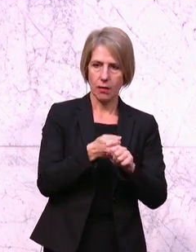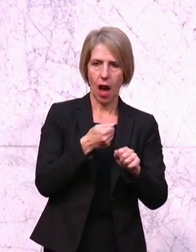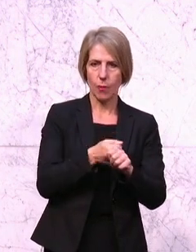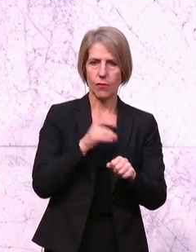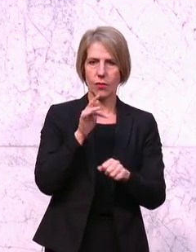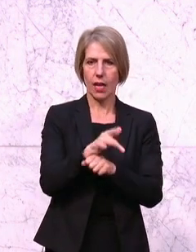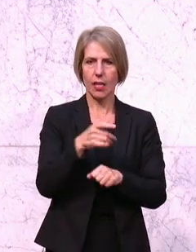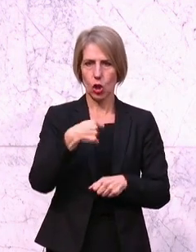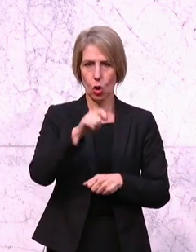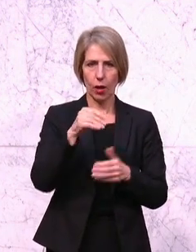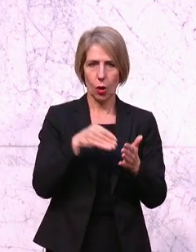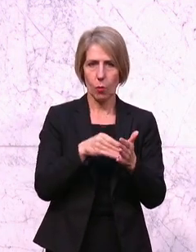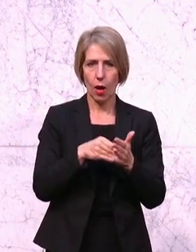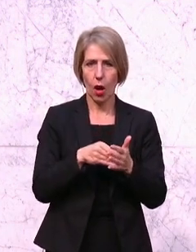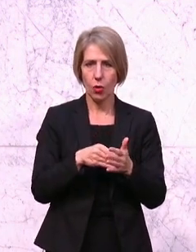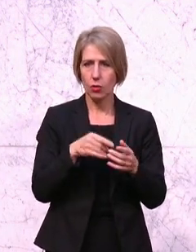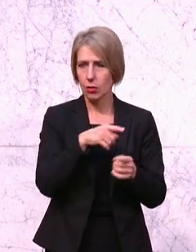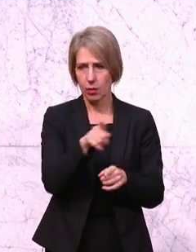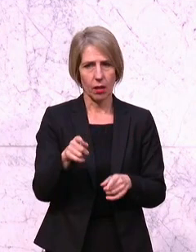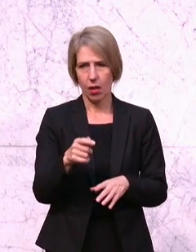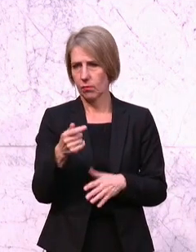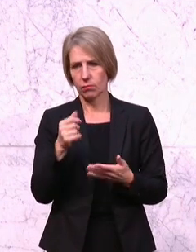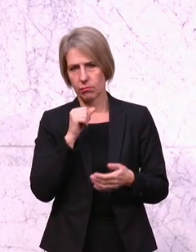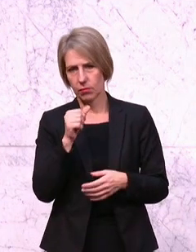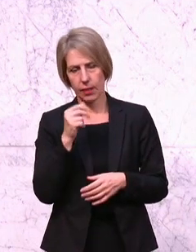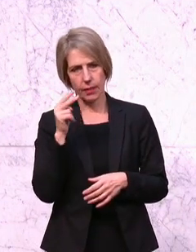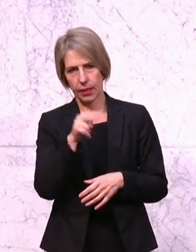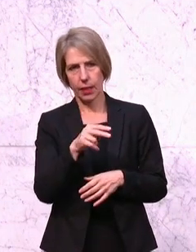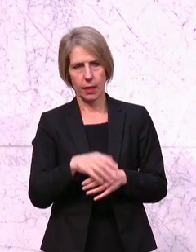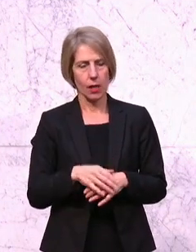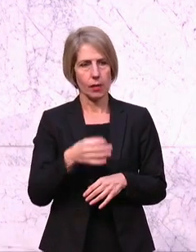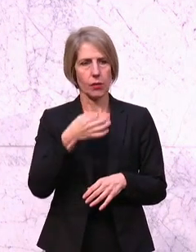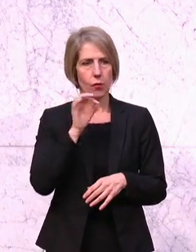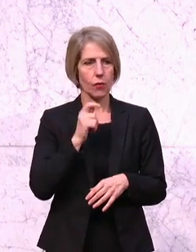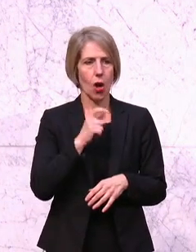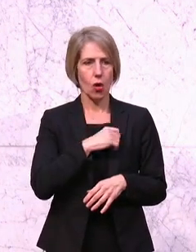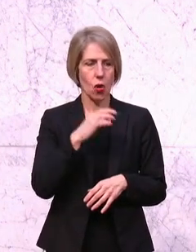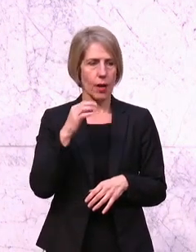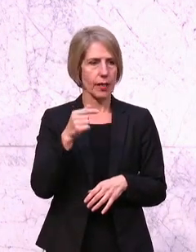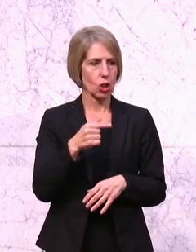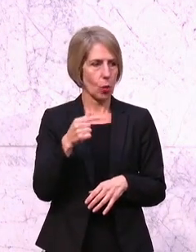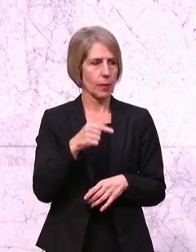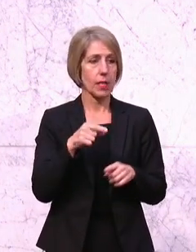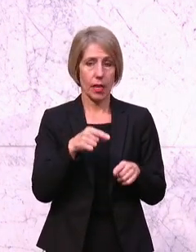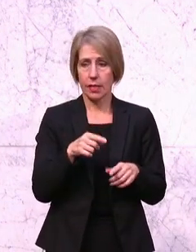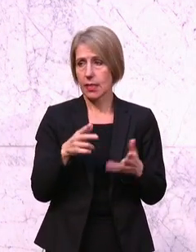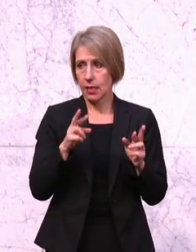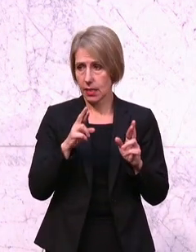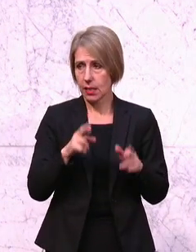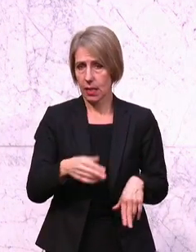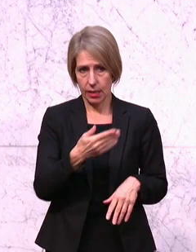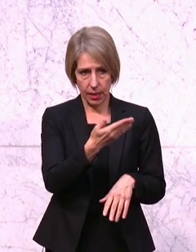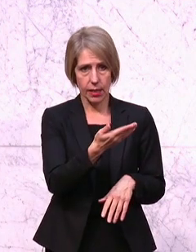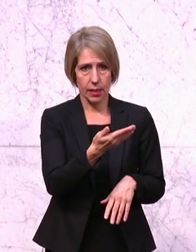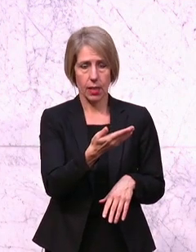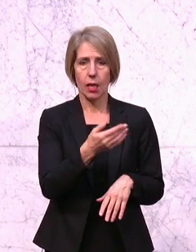brauchen würden. Und das ist ein Fakt, geschätzte Kollegin Thomas-Heli. Das willst du nicht hören und nicht sehen, aber das wird heute beschlossen. Und die 2